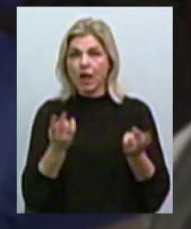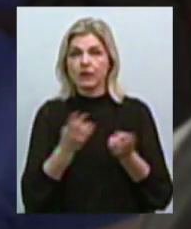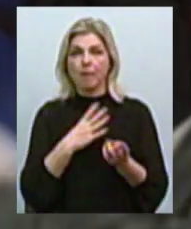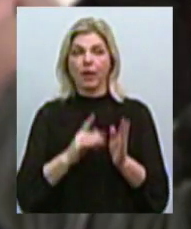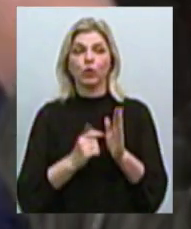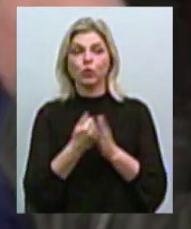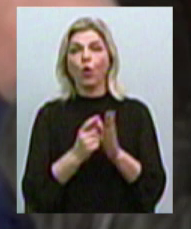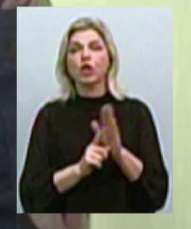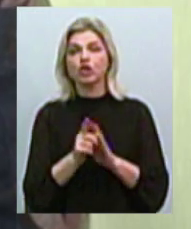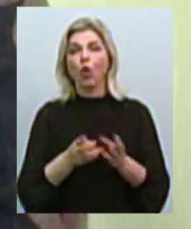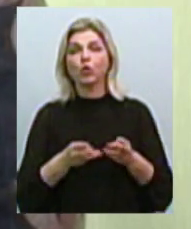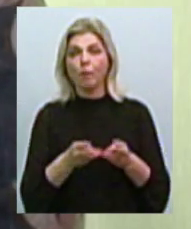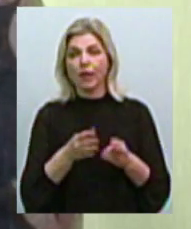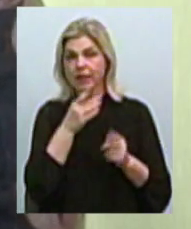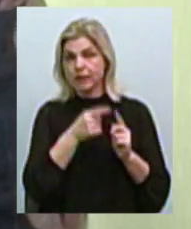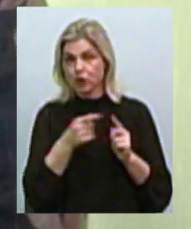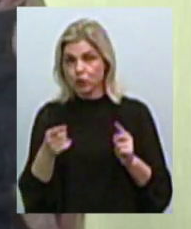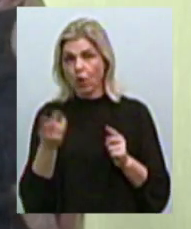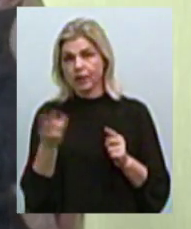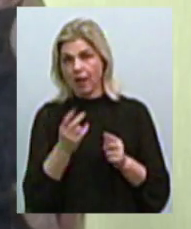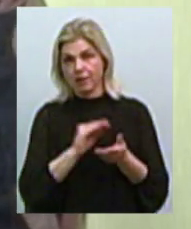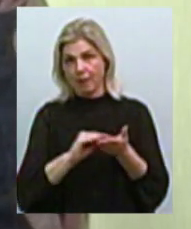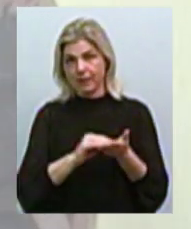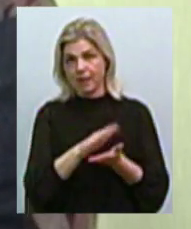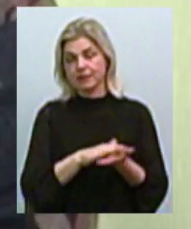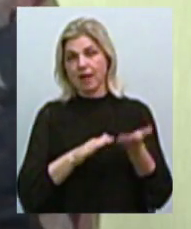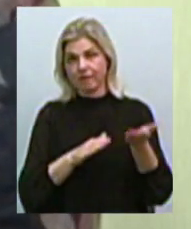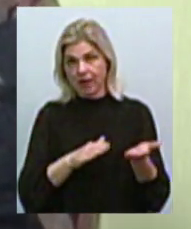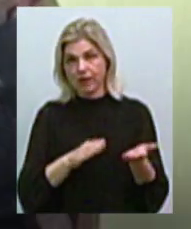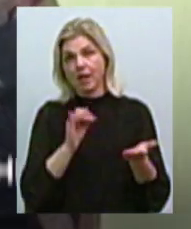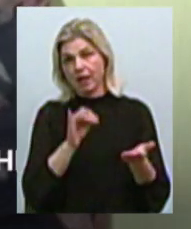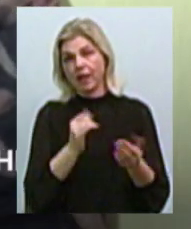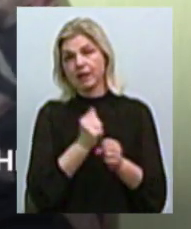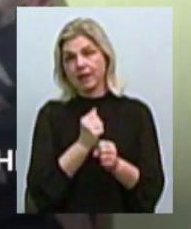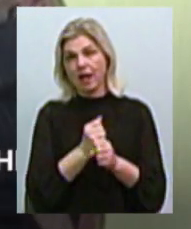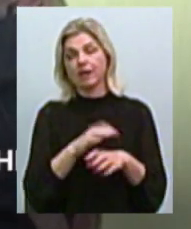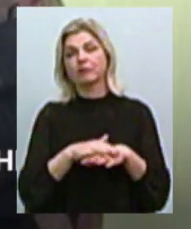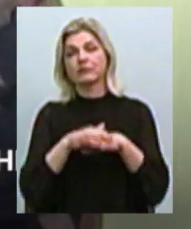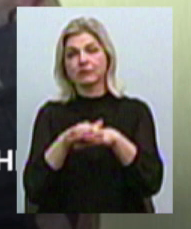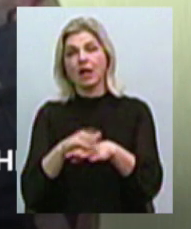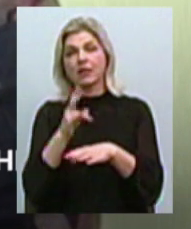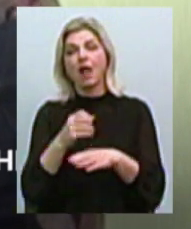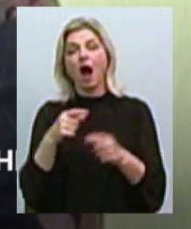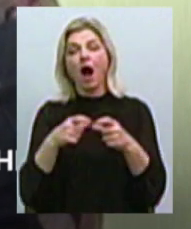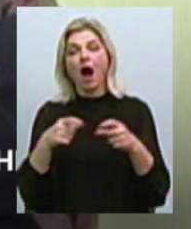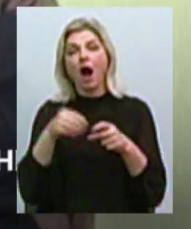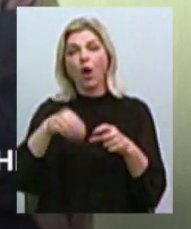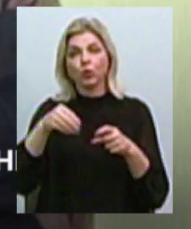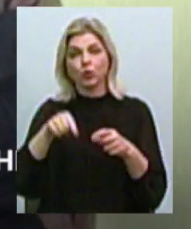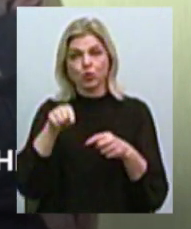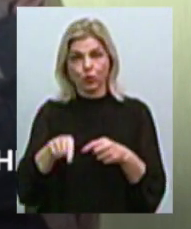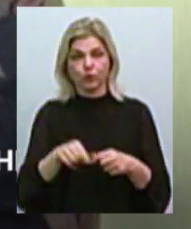опалювального сезону. Вона здійснюється шляхом перерахування на картковий рахунок пільговика,